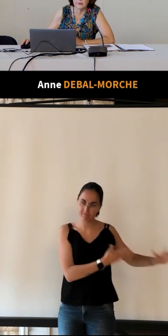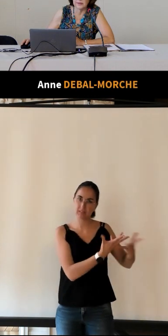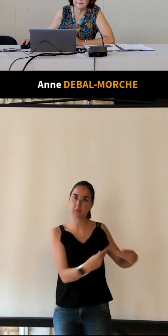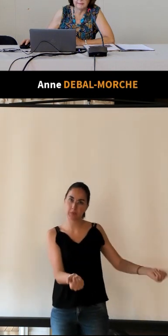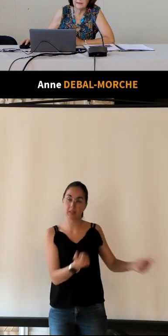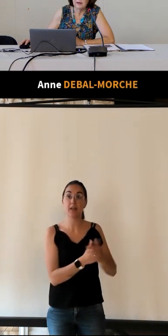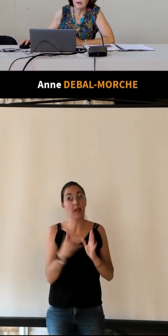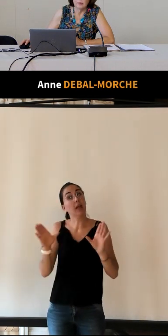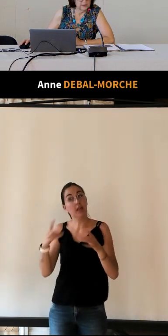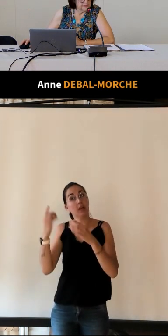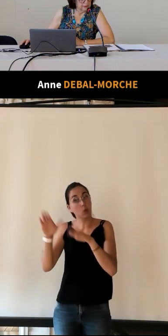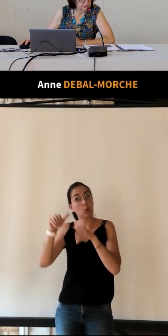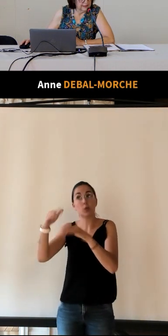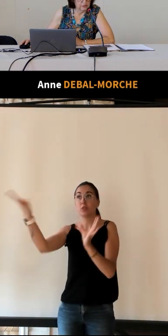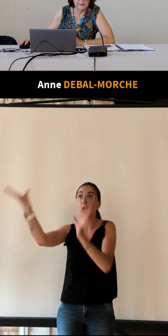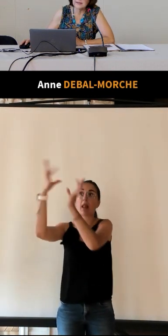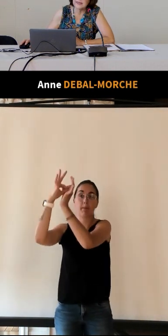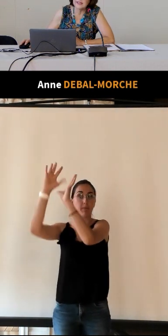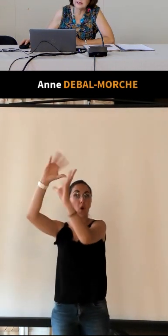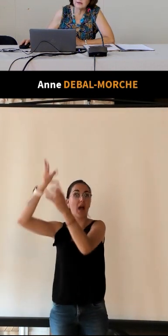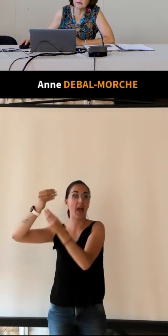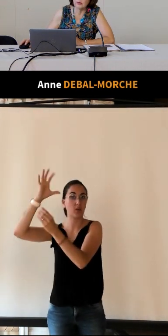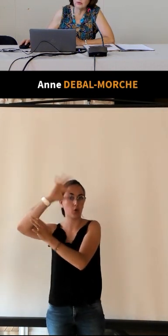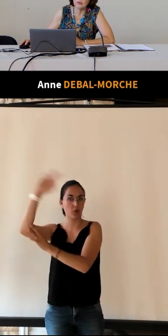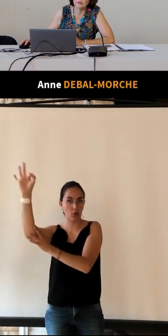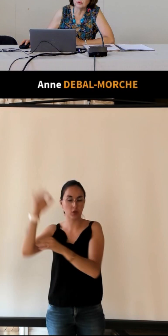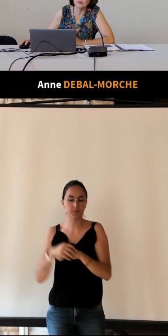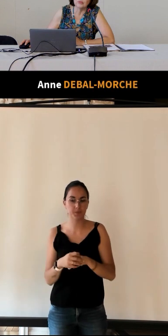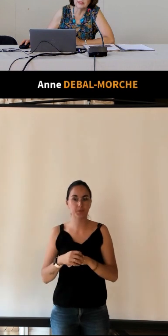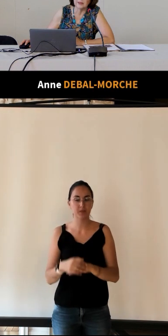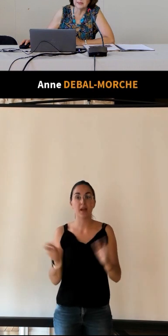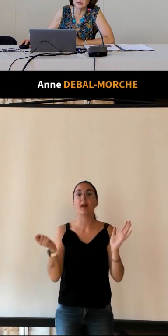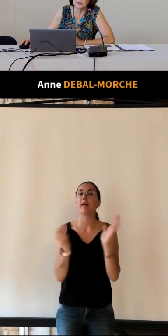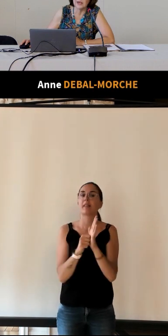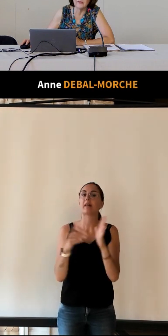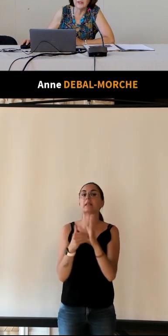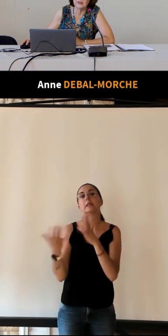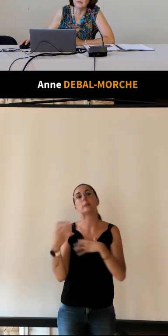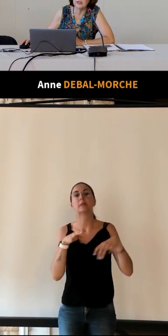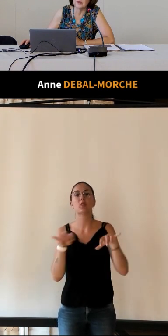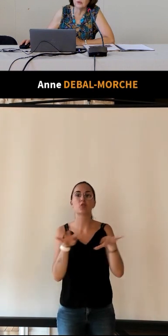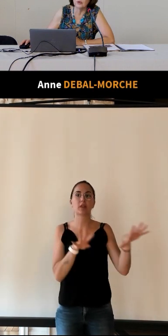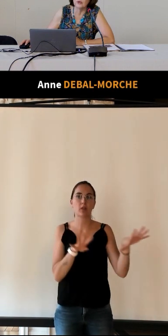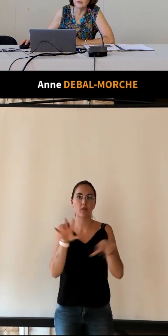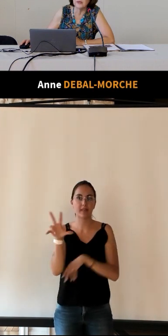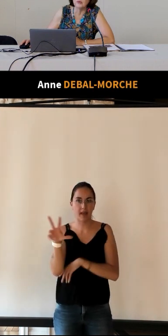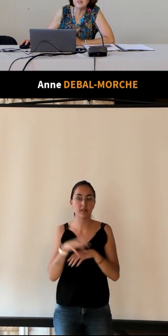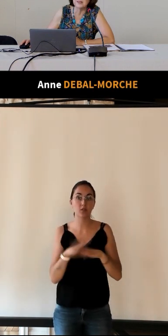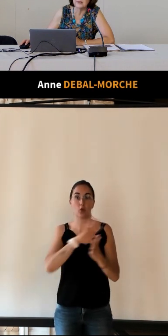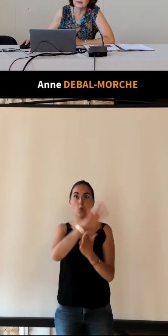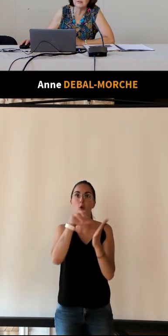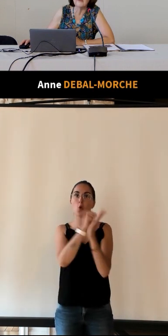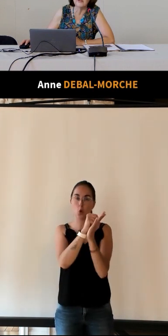de France. En 1993 c'est plus une interprétation un peu graphique on voit que le logo devient